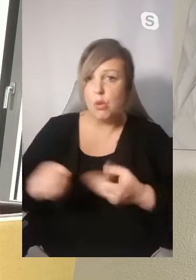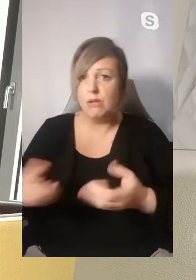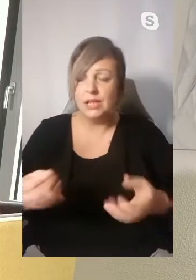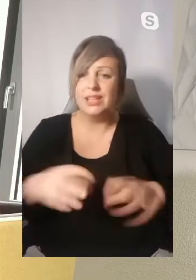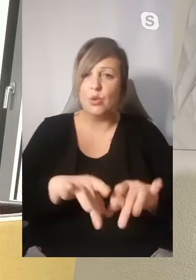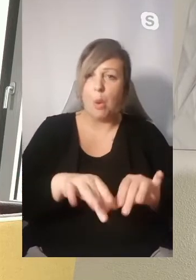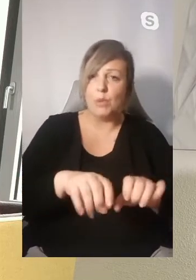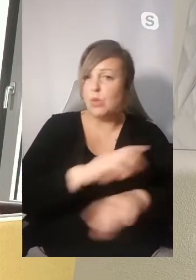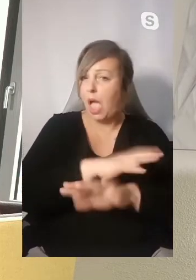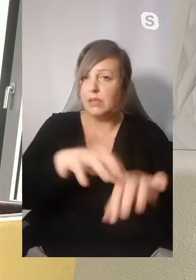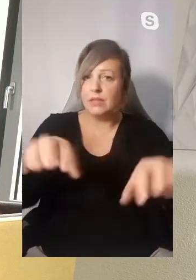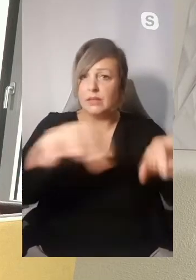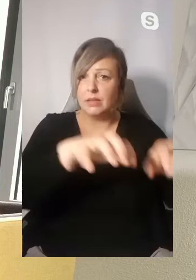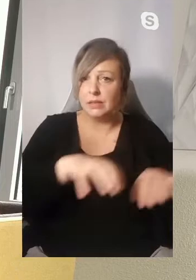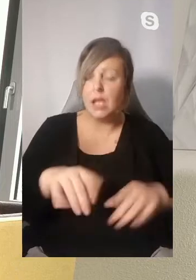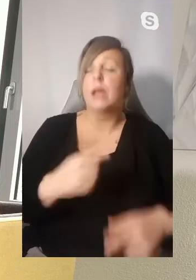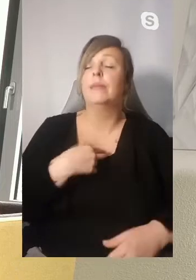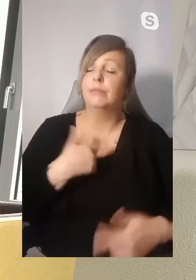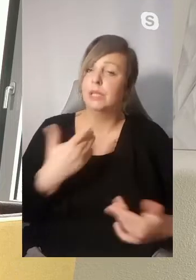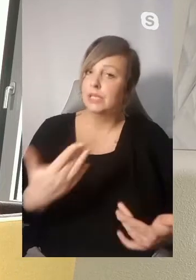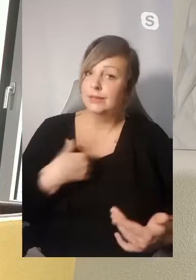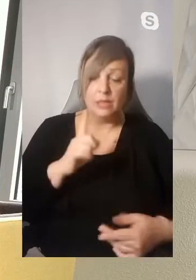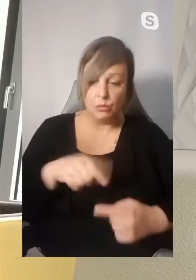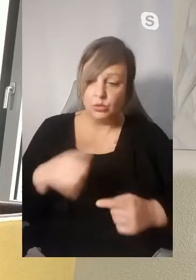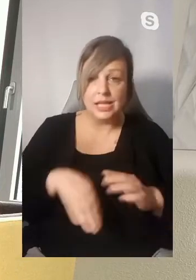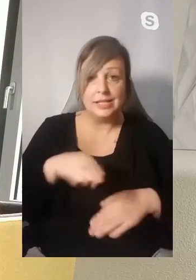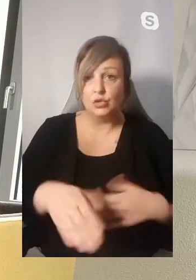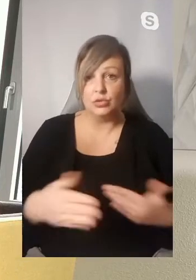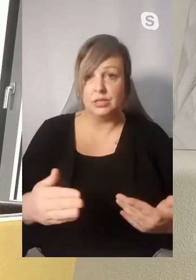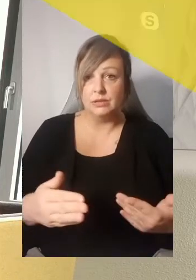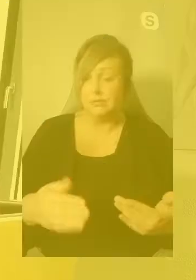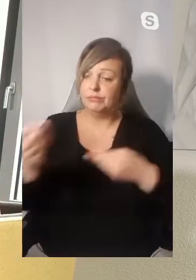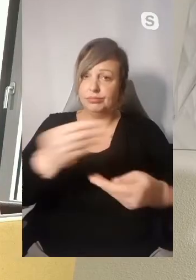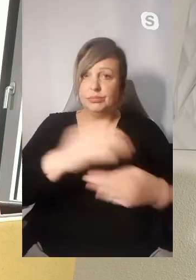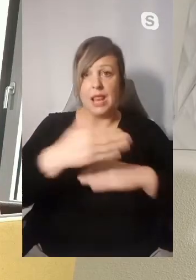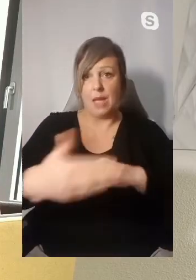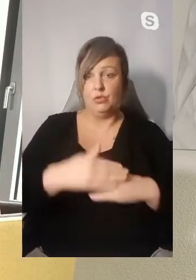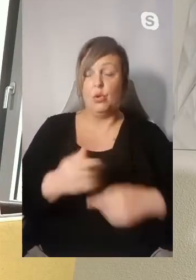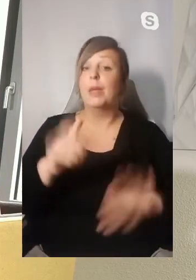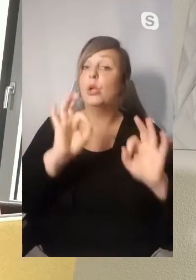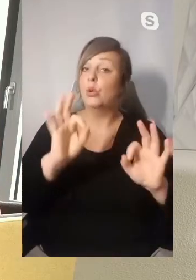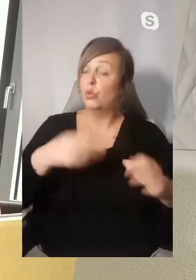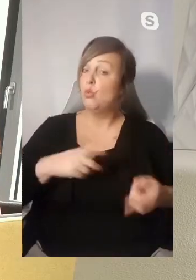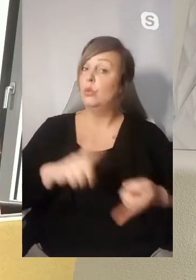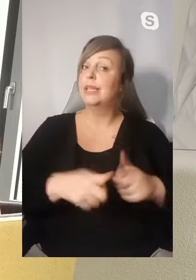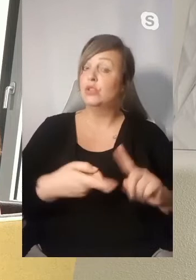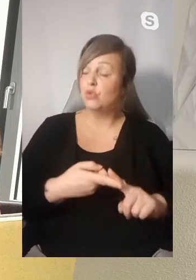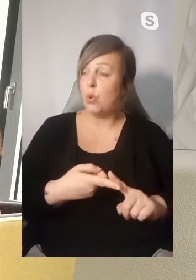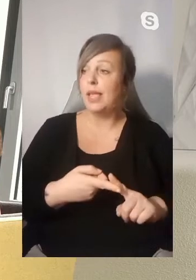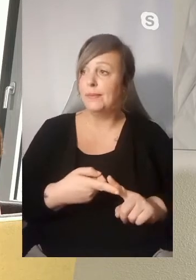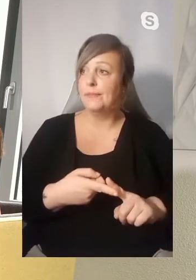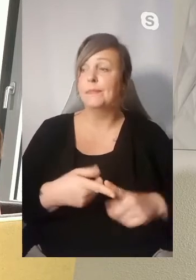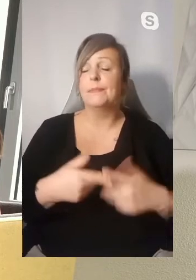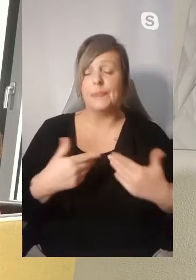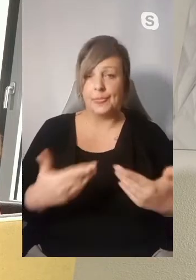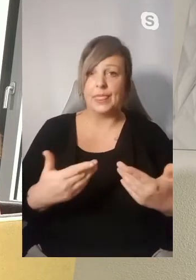Schulen, PCs in den Schulen. Ich bin der Überzeugung, jetzt muss der nächste Schritt kommen. Gut ist, dass wir in Solingen, und ich glaube, da kann man nochmal sagen,